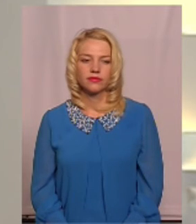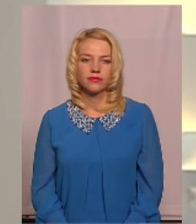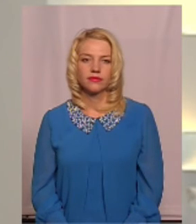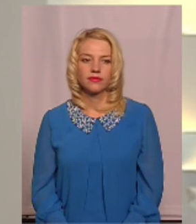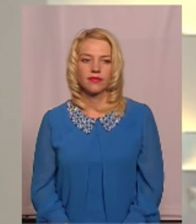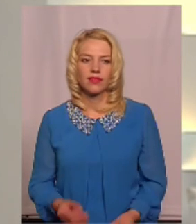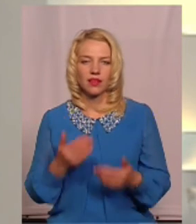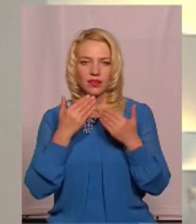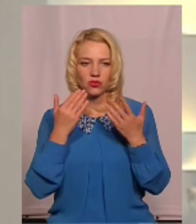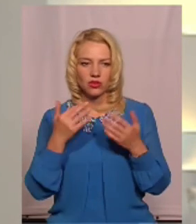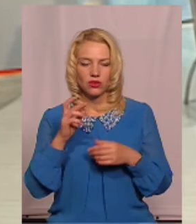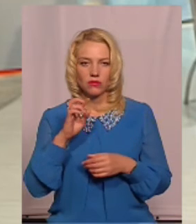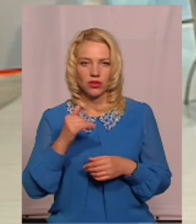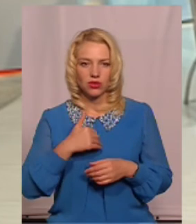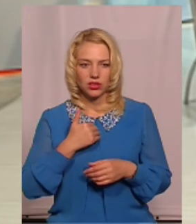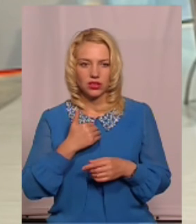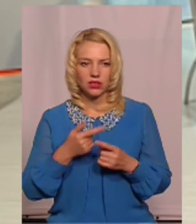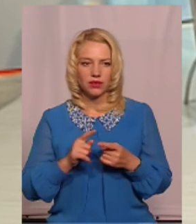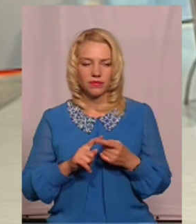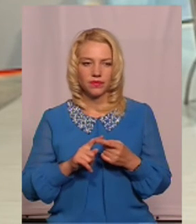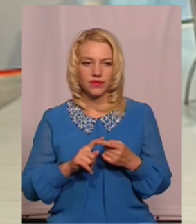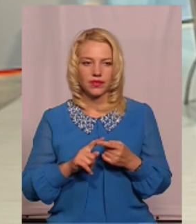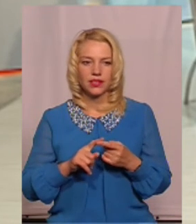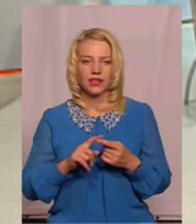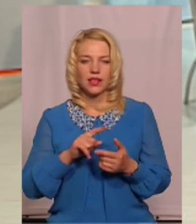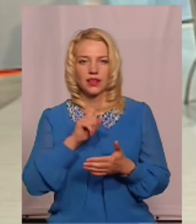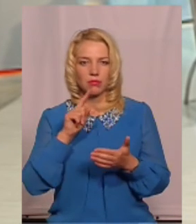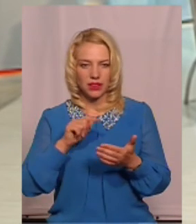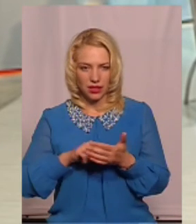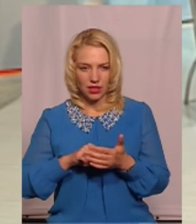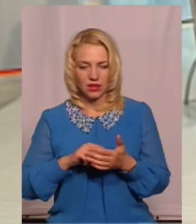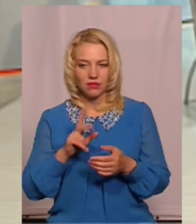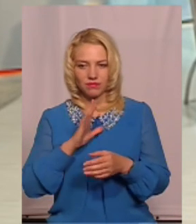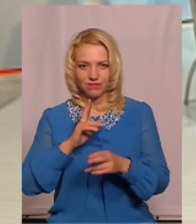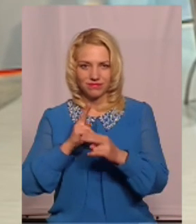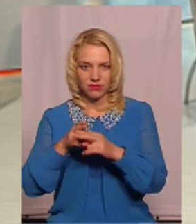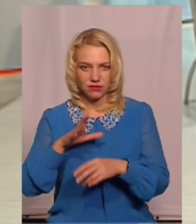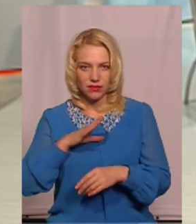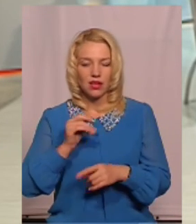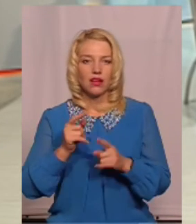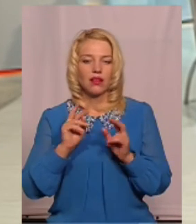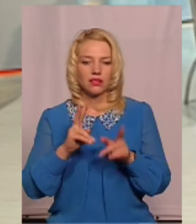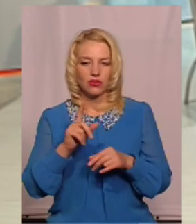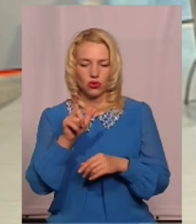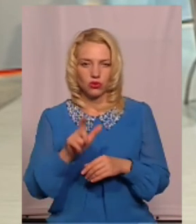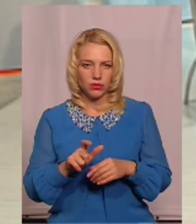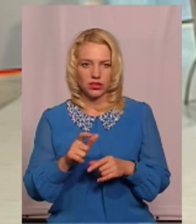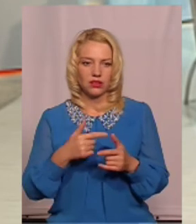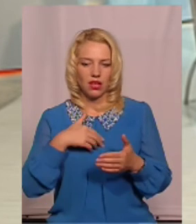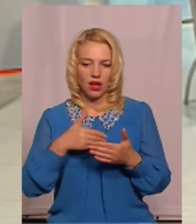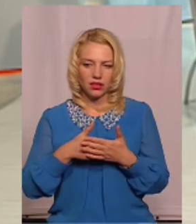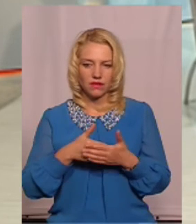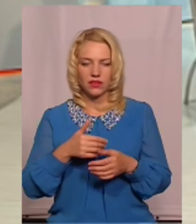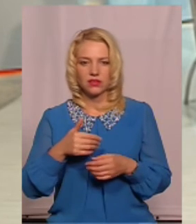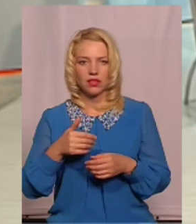І наостану хотілося звернутися до того запитання, на якому я вас зупинив, про те, як громадяни або активісти,